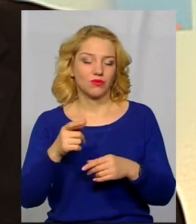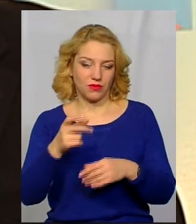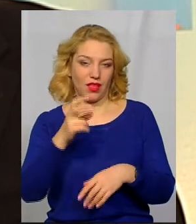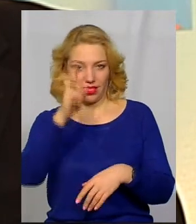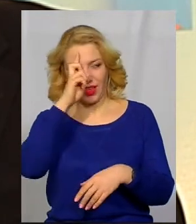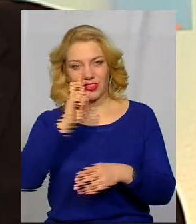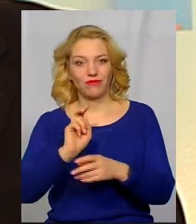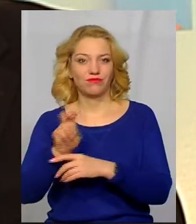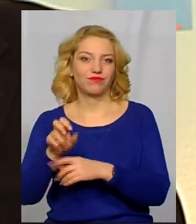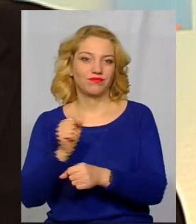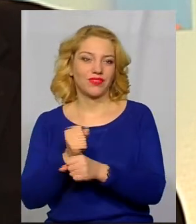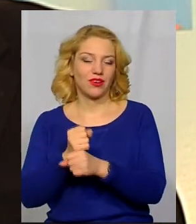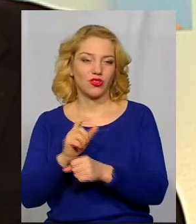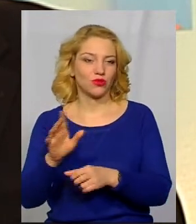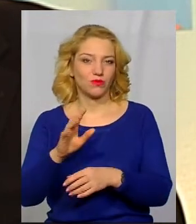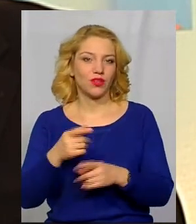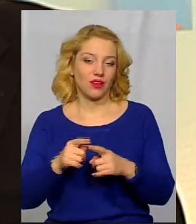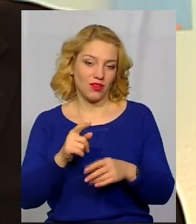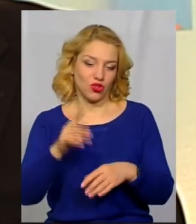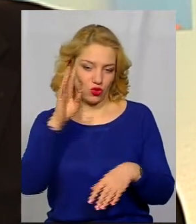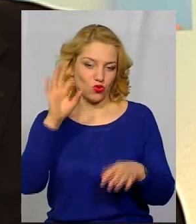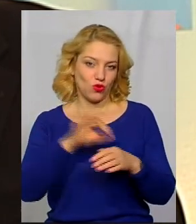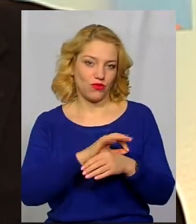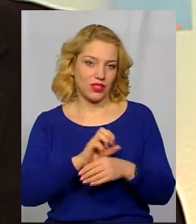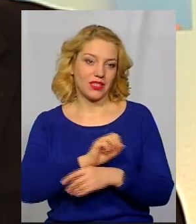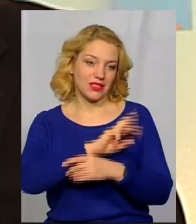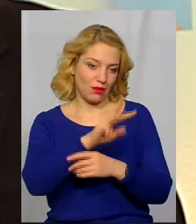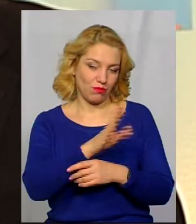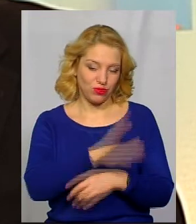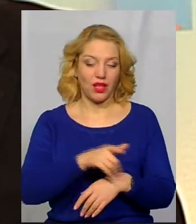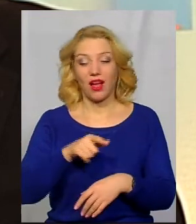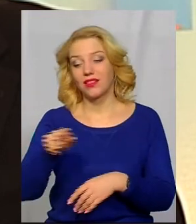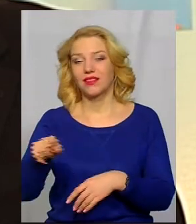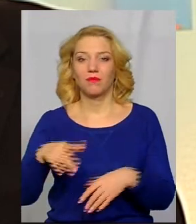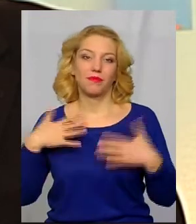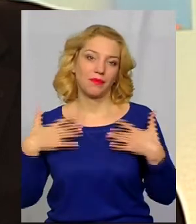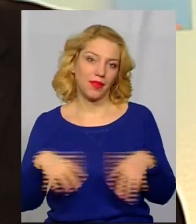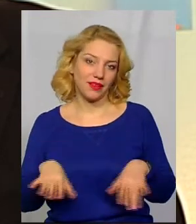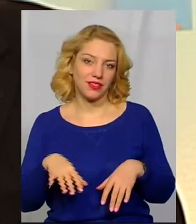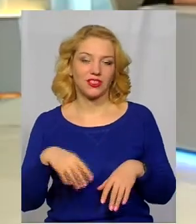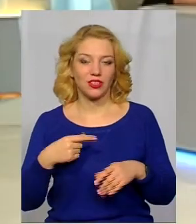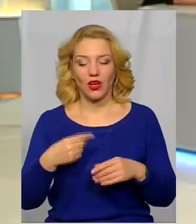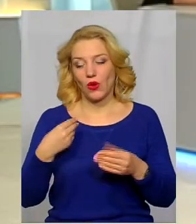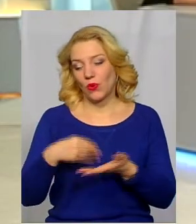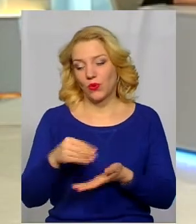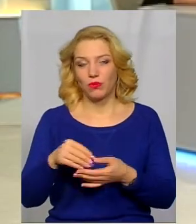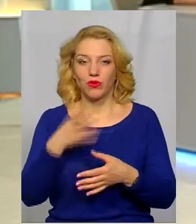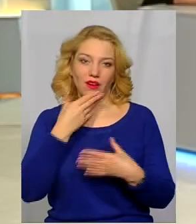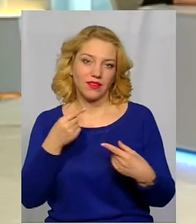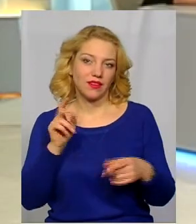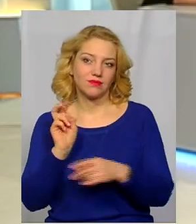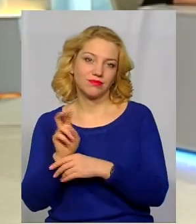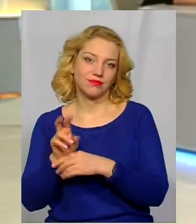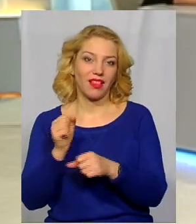всяка дурня в голову не лізла, то їх чоловіки просто забезпечують, а ти там ходи красиво, платічку тобі куплю, одна, друге, щоб ти просто